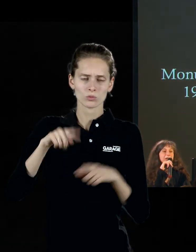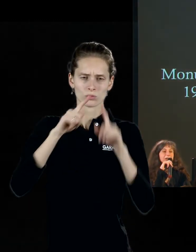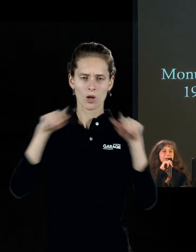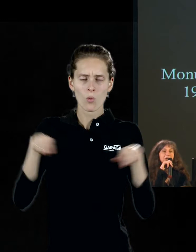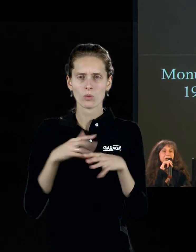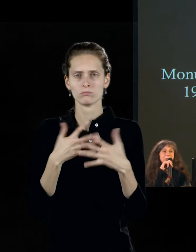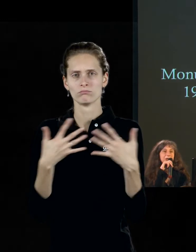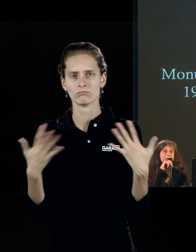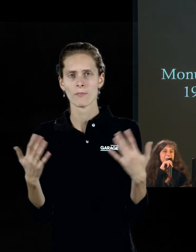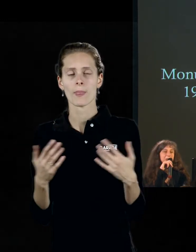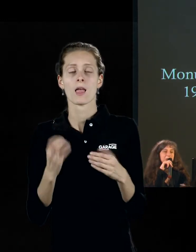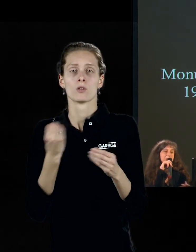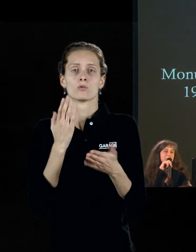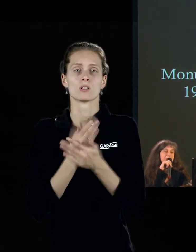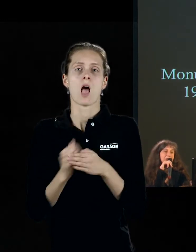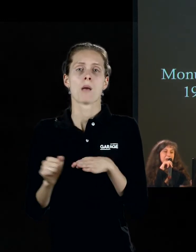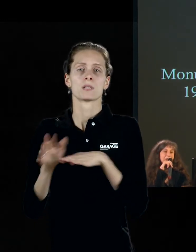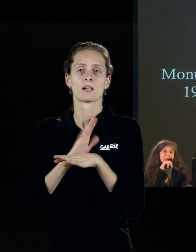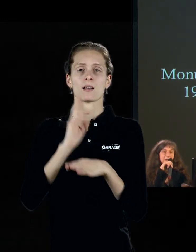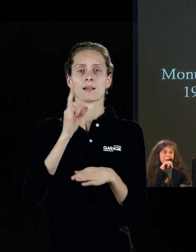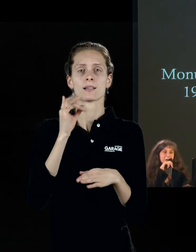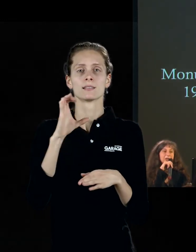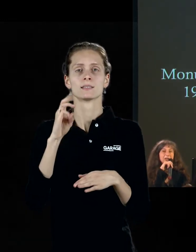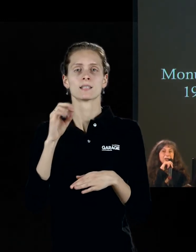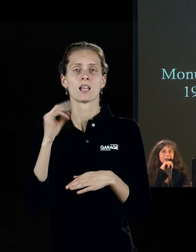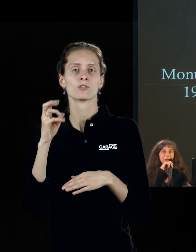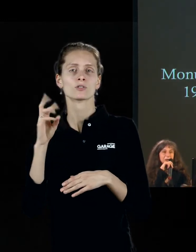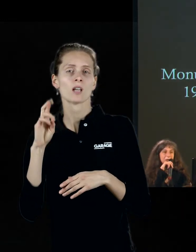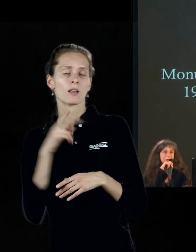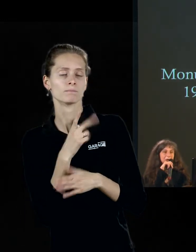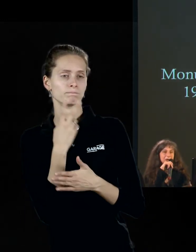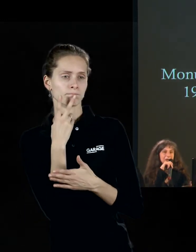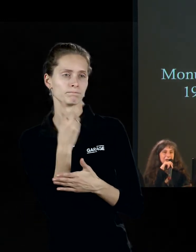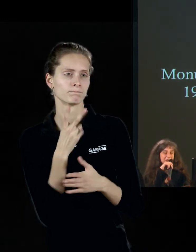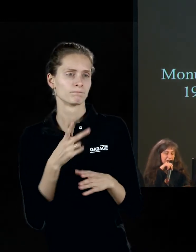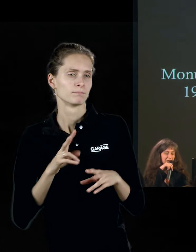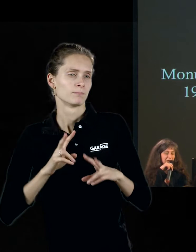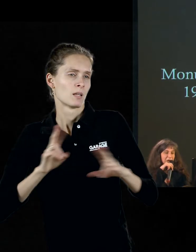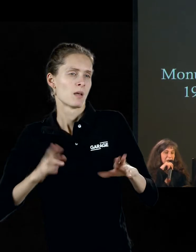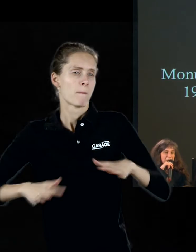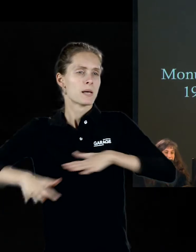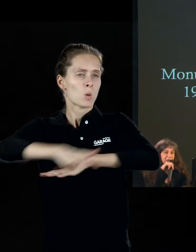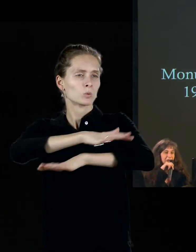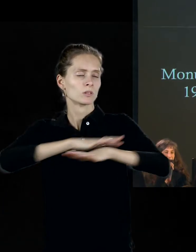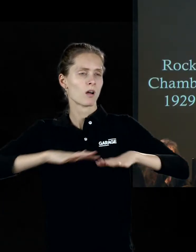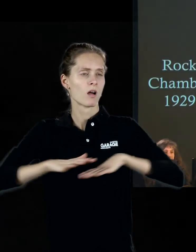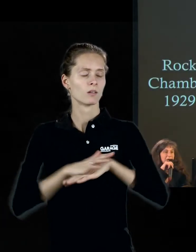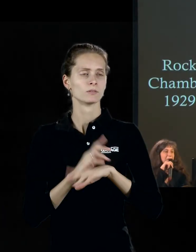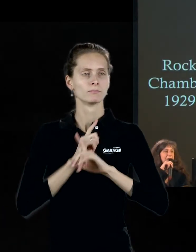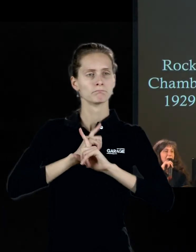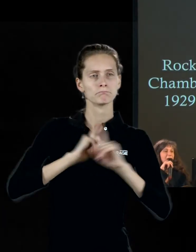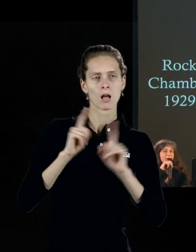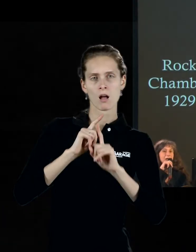Абстракции кристаллической, но абстракции, которая при этом читается как некое пространство, которое всё равно читается как некий странный ландшафт, как некое странное